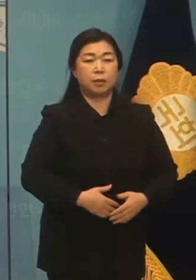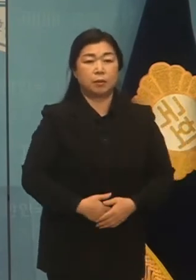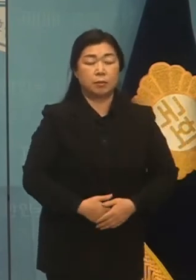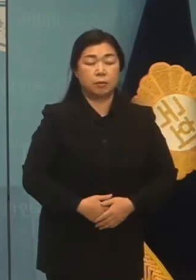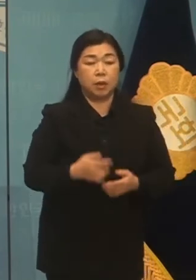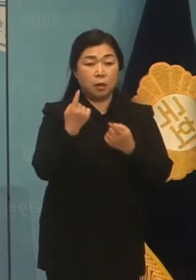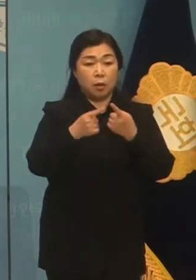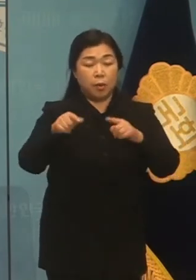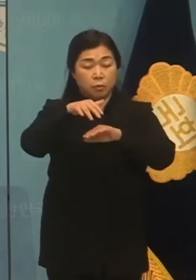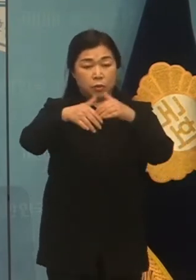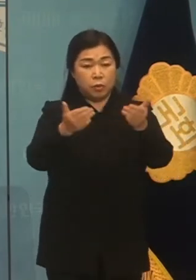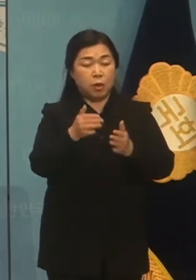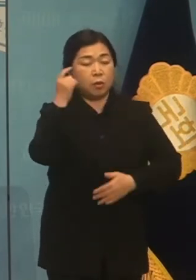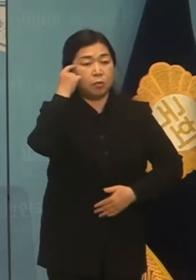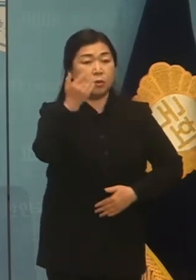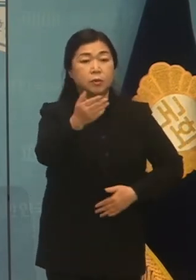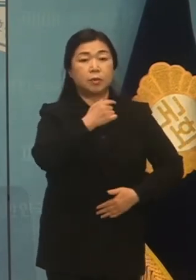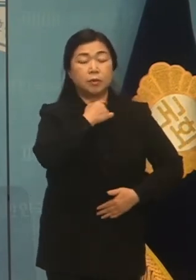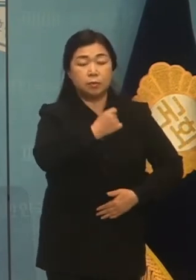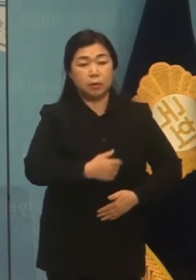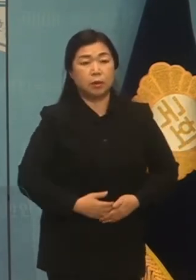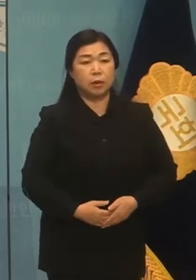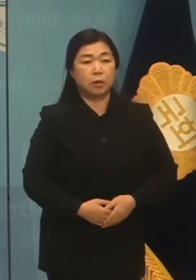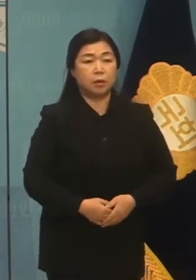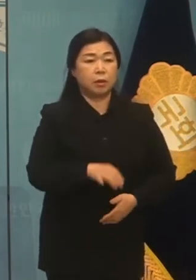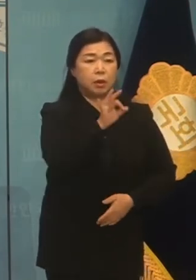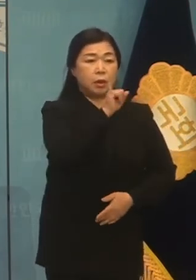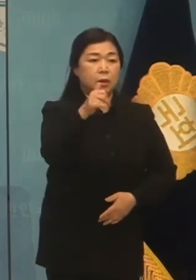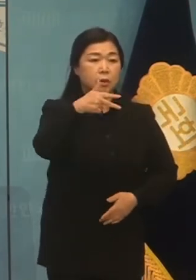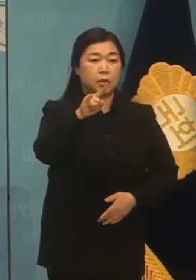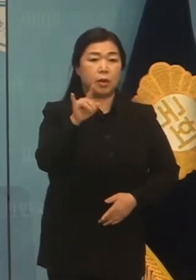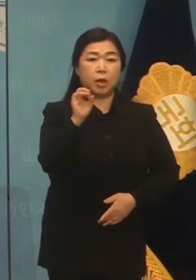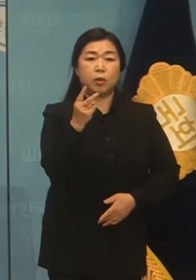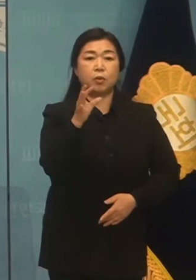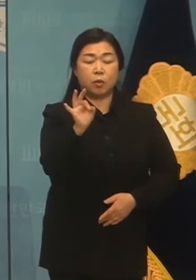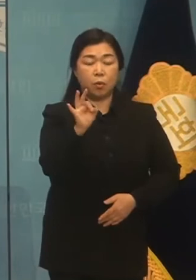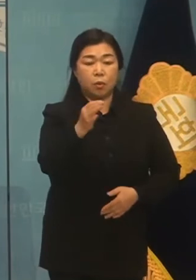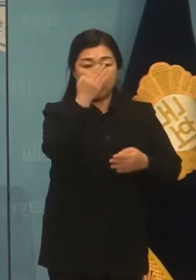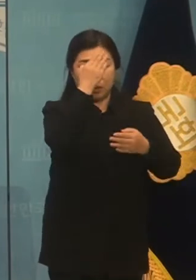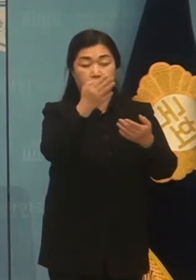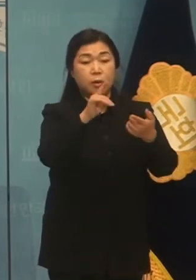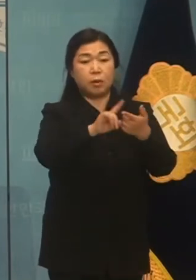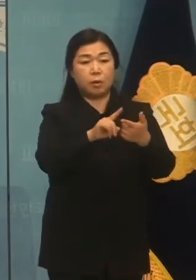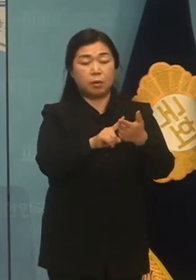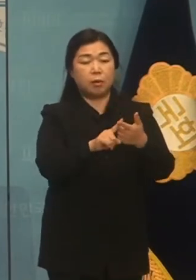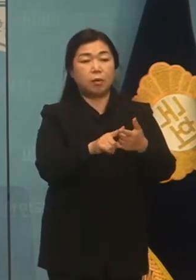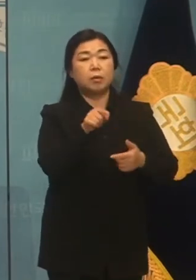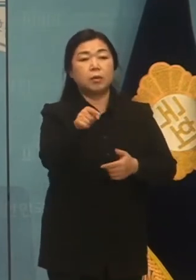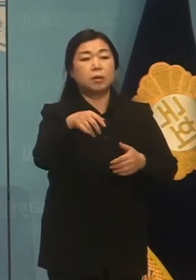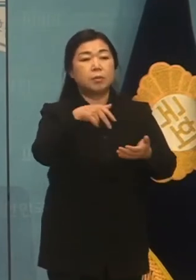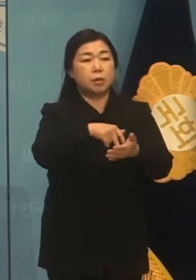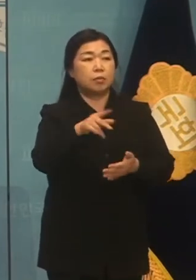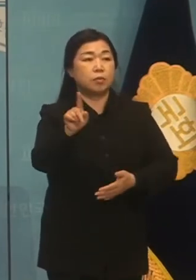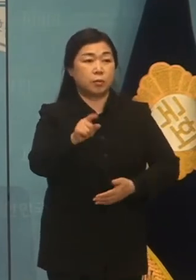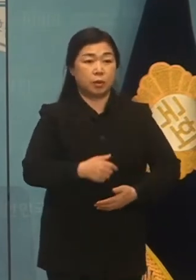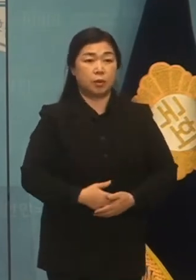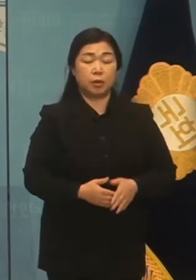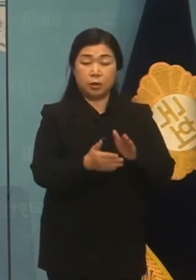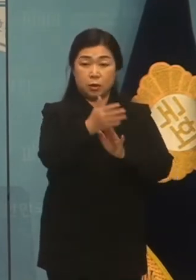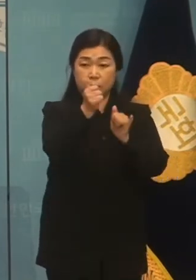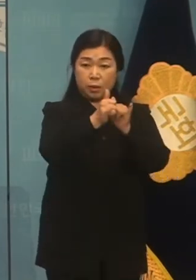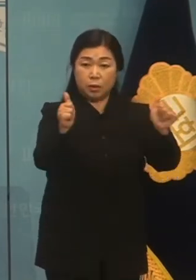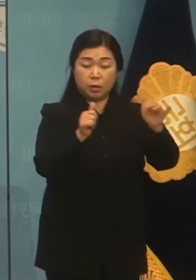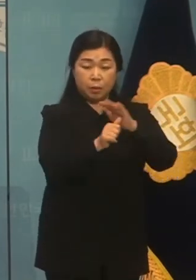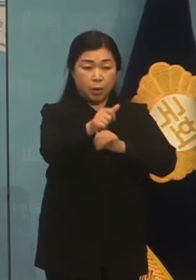그리고 더불어민주당이 묻습니다. 이재용 부회장 사면에 대한 더불어민주당의 당론은 무엇입니까? 신임 대표가